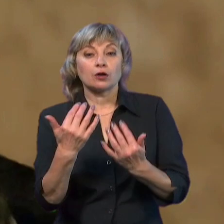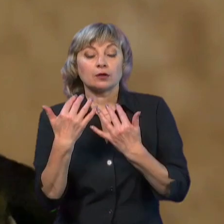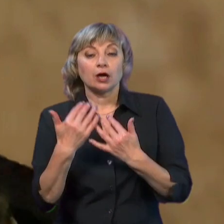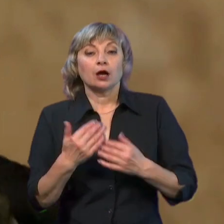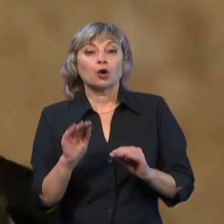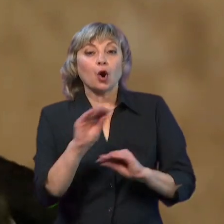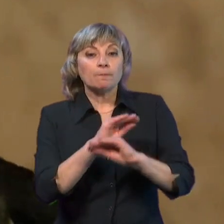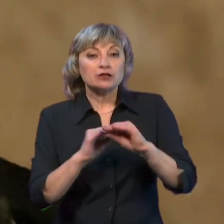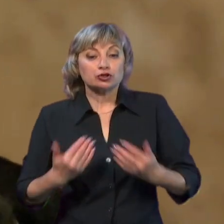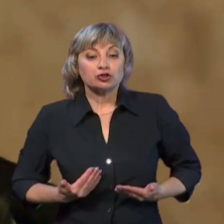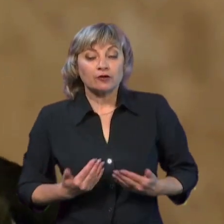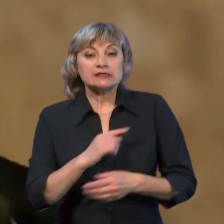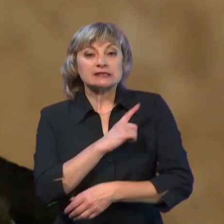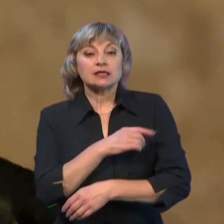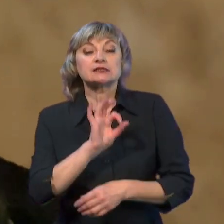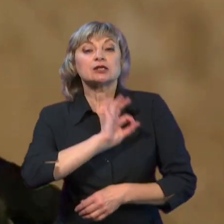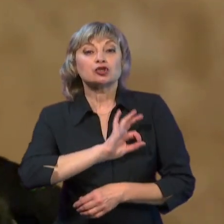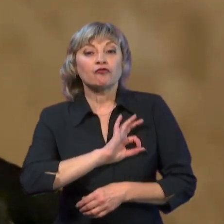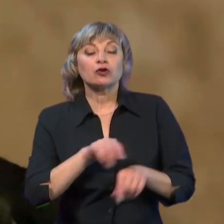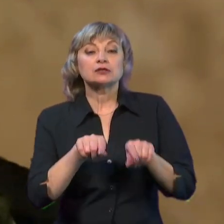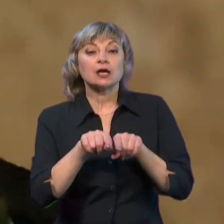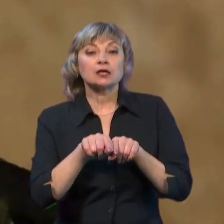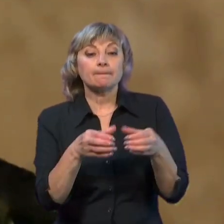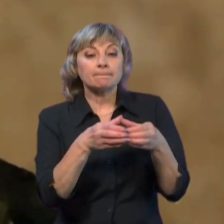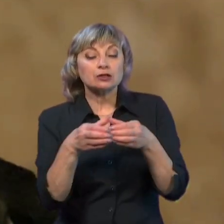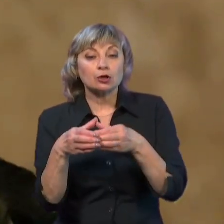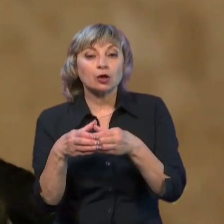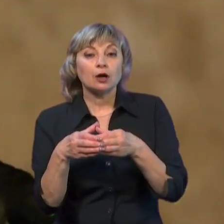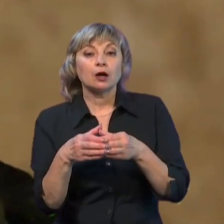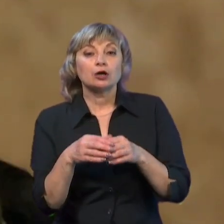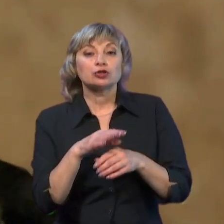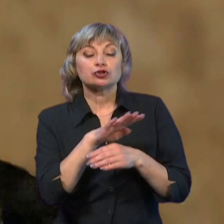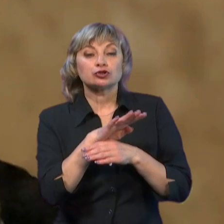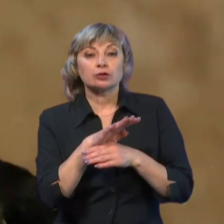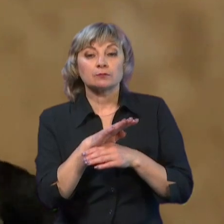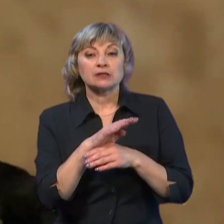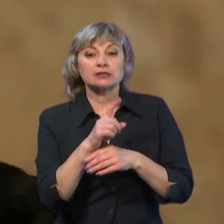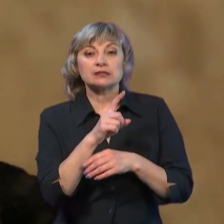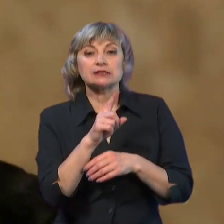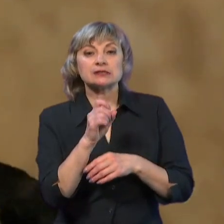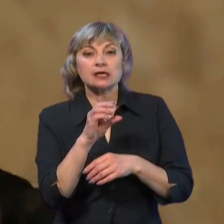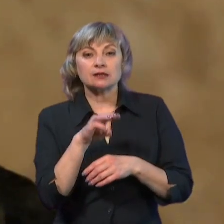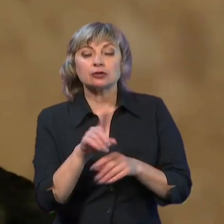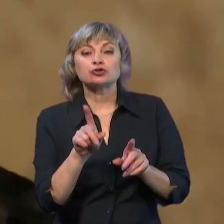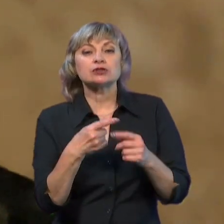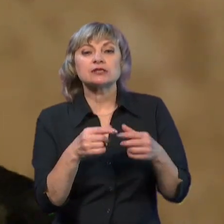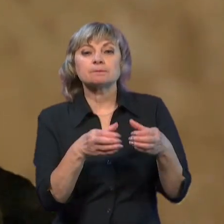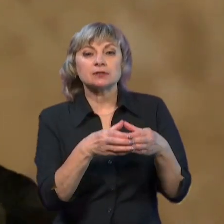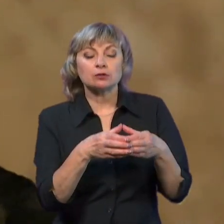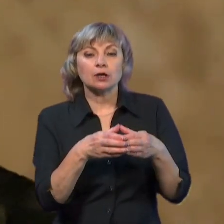живою силою, зокрема, застосовуючи такі підрозділи, як «Шторму-Зет». Що це за підрозділи? Це